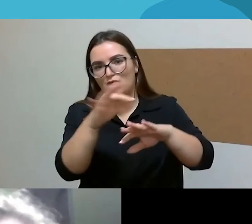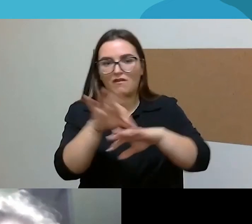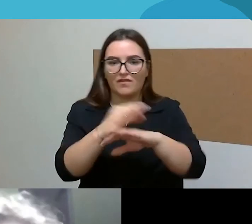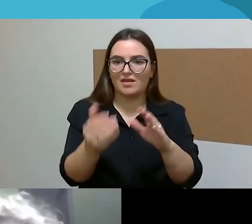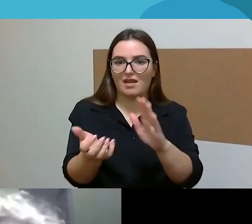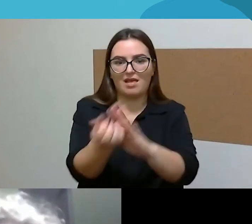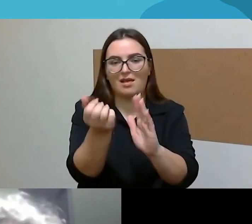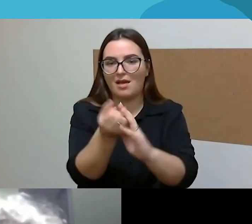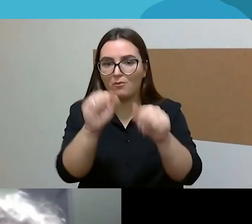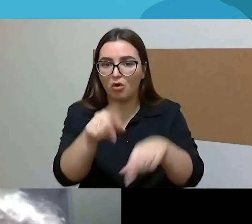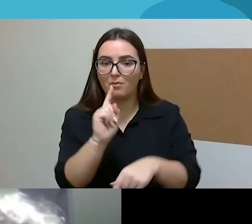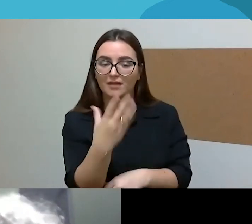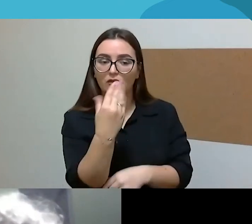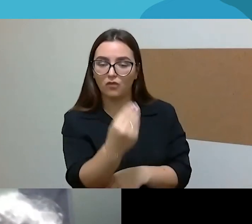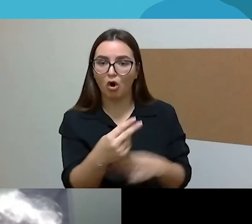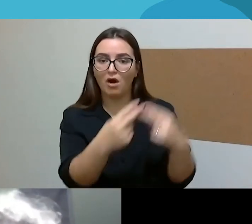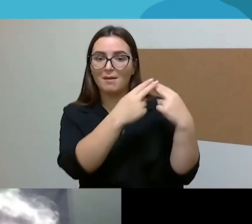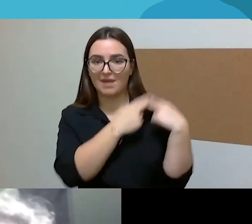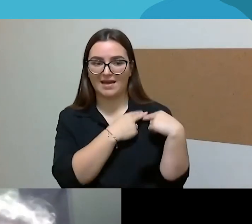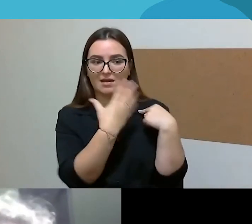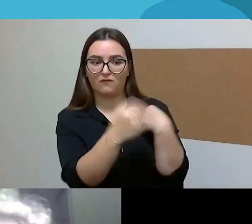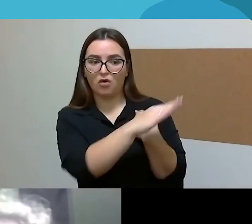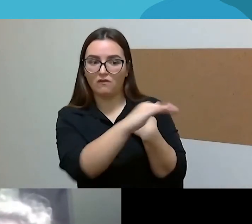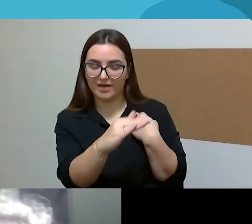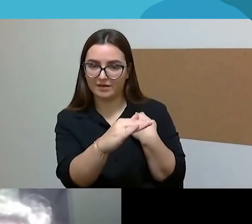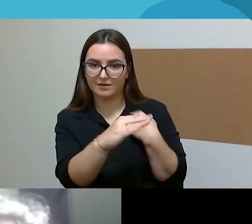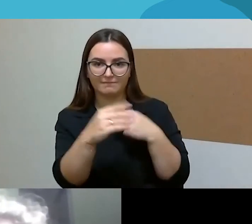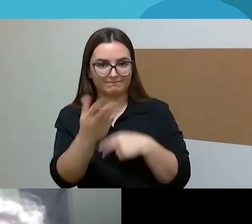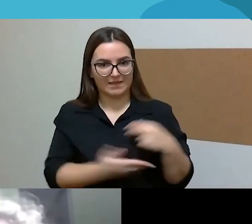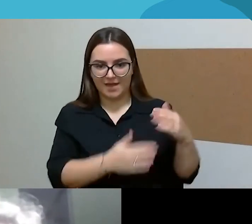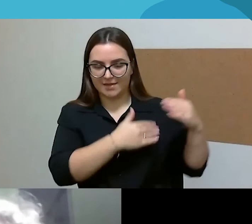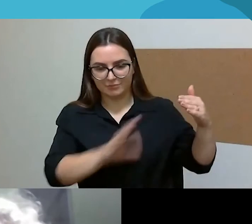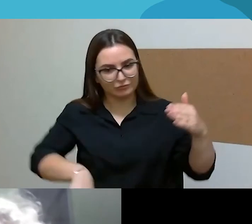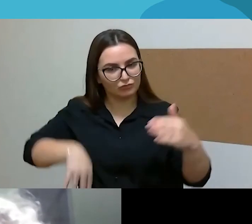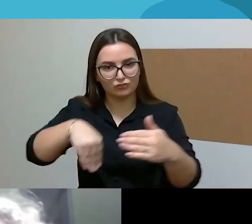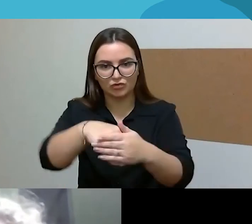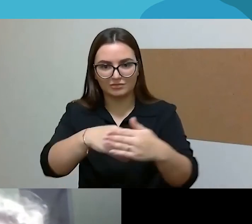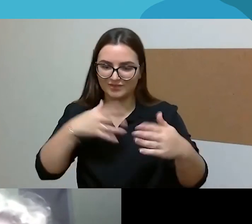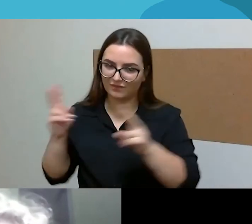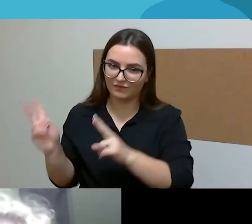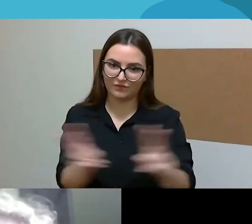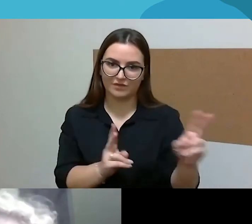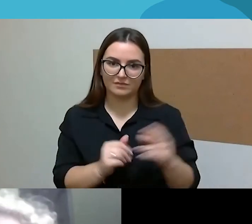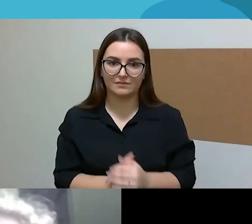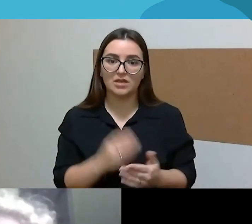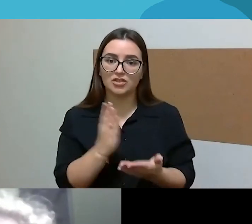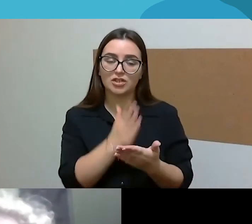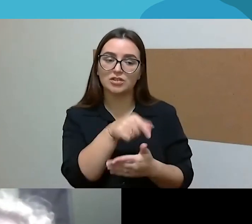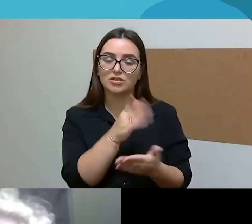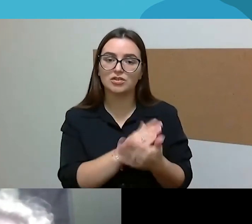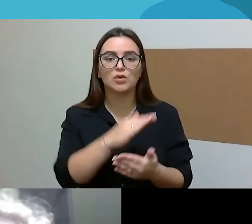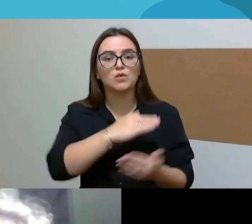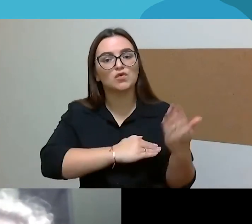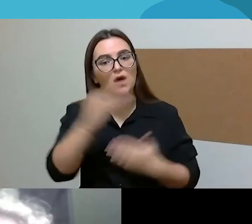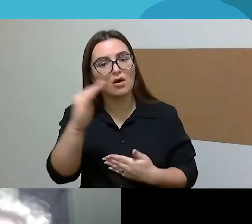tavo pareiga vaikams, jis išlieka visam gyvenimui. Ir čia vėlgi suaugusiu asmenu brandos klausimas, kaip mes